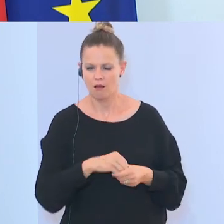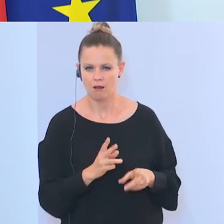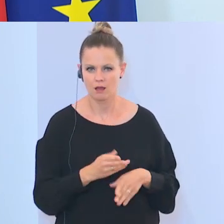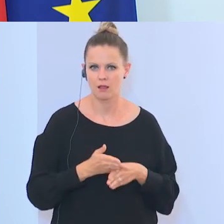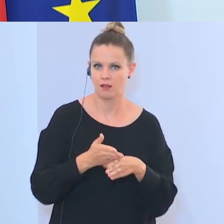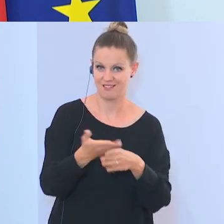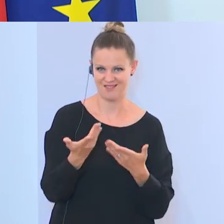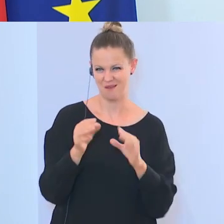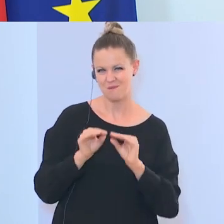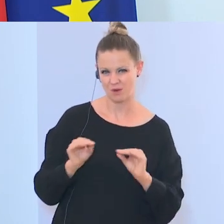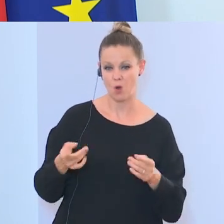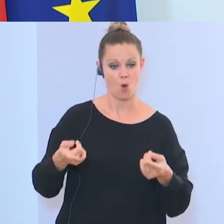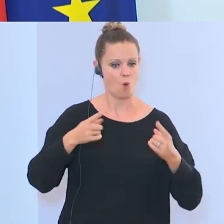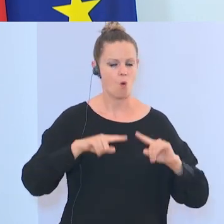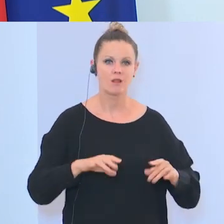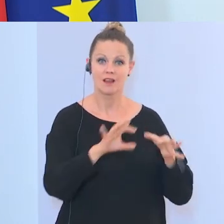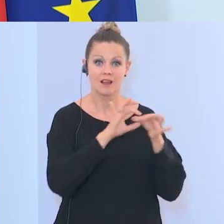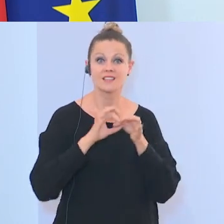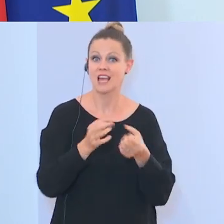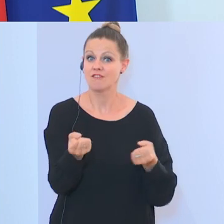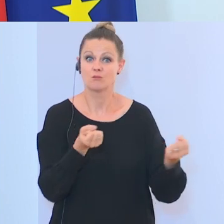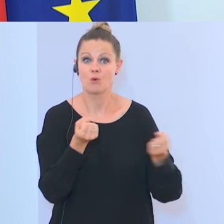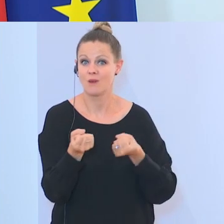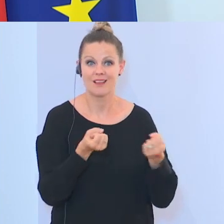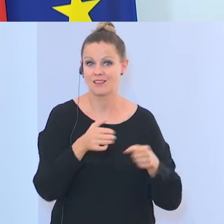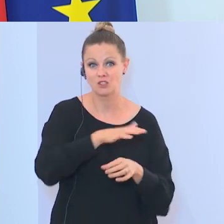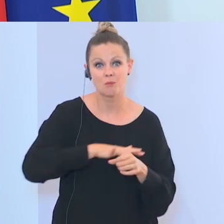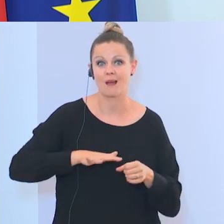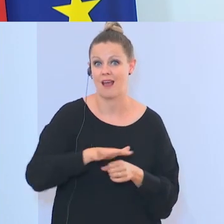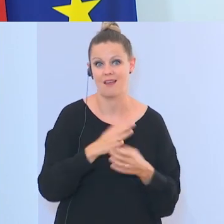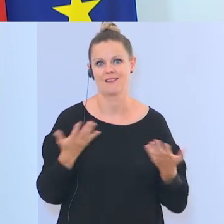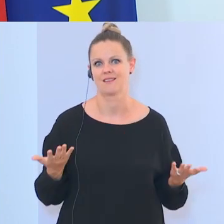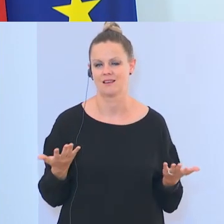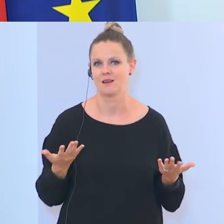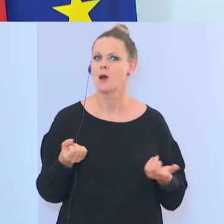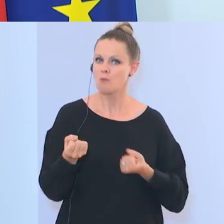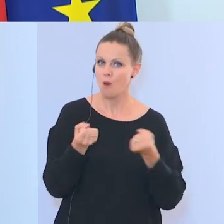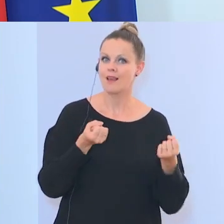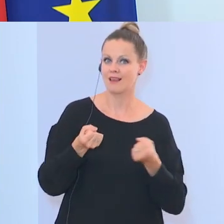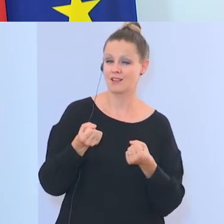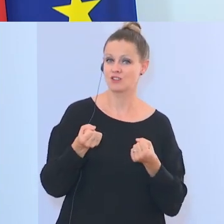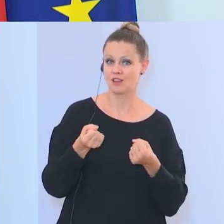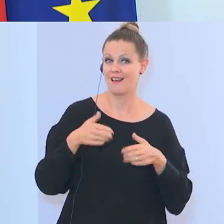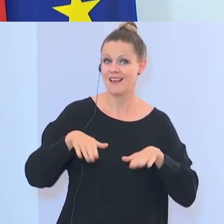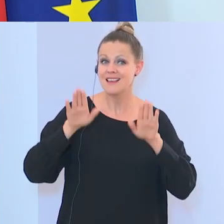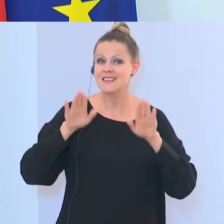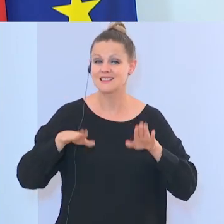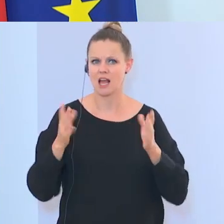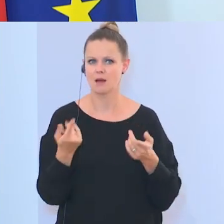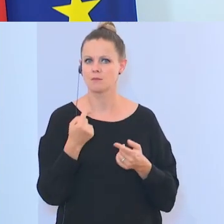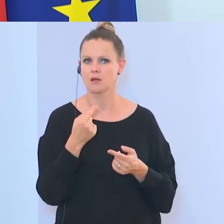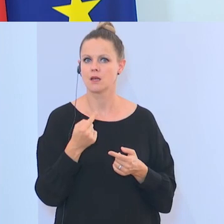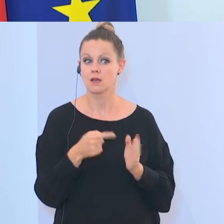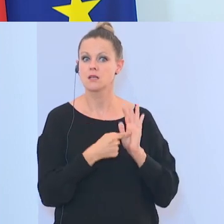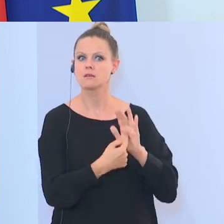pädagogische, aber auch die gesellschaftspolitische Dimension, denn der politische Islam lebt davon, dass er Feinde konstruiert